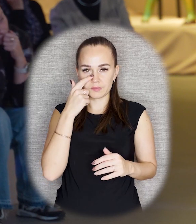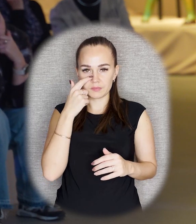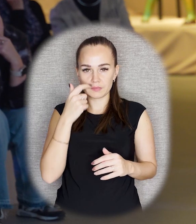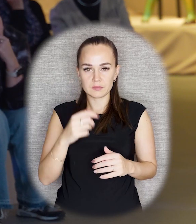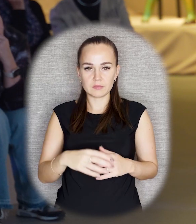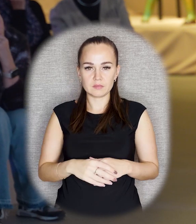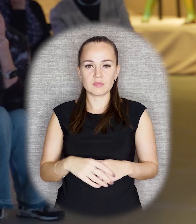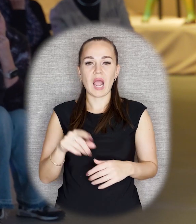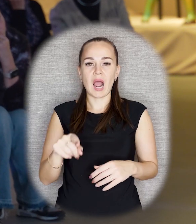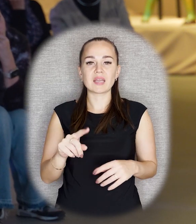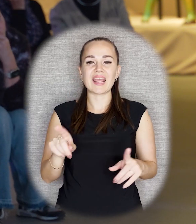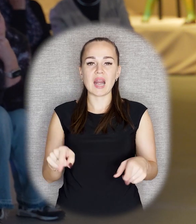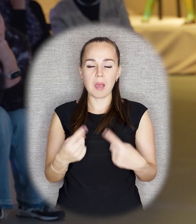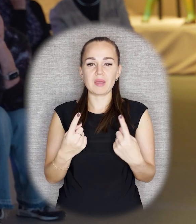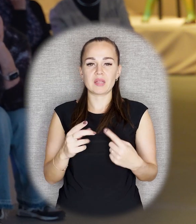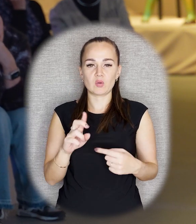реабилитирует Блоха.